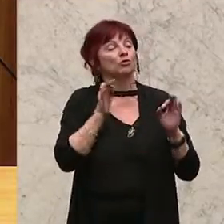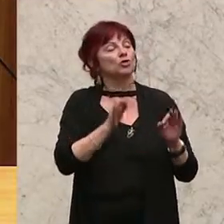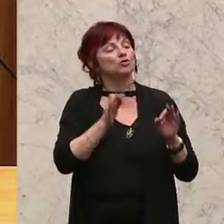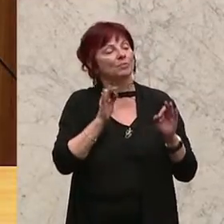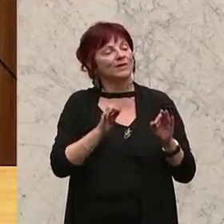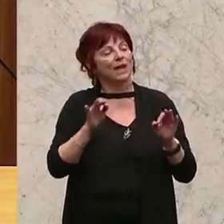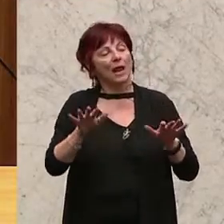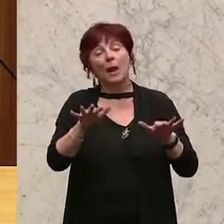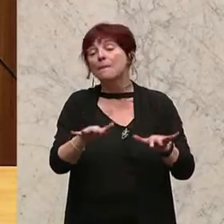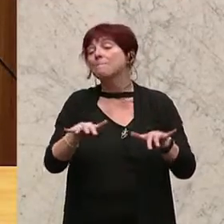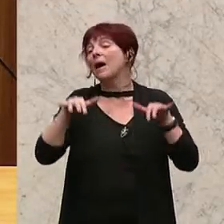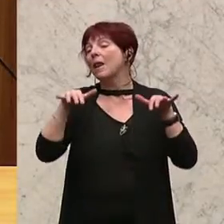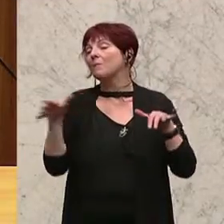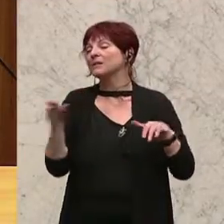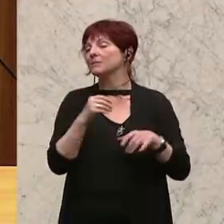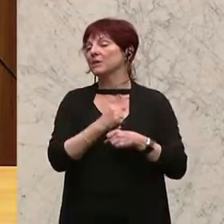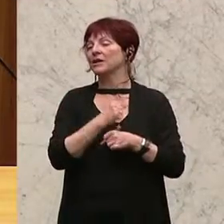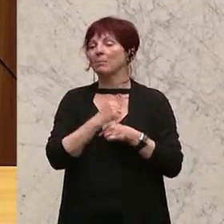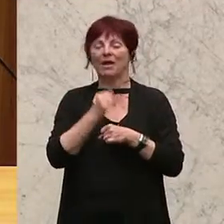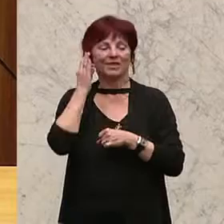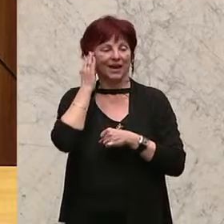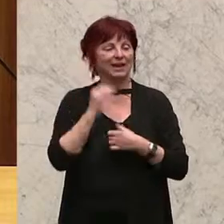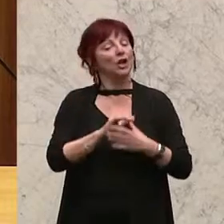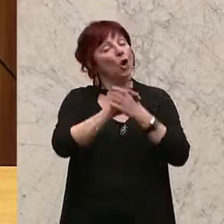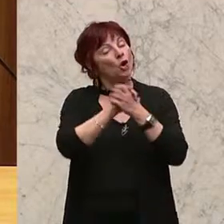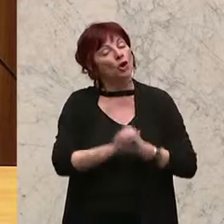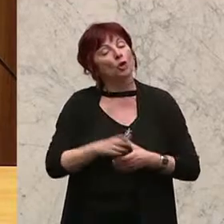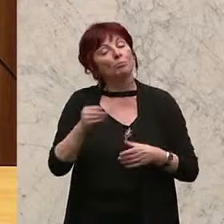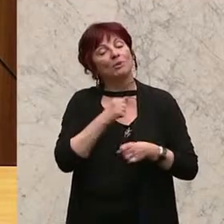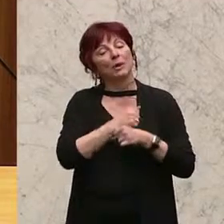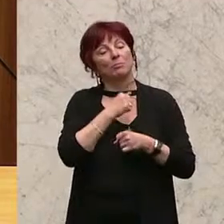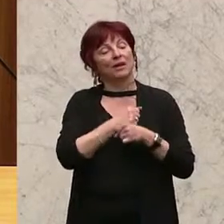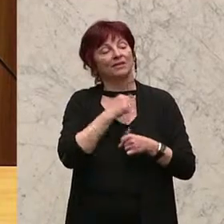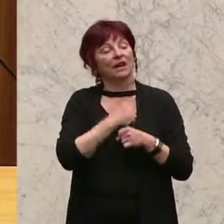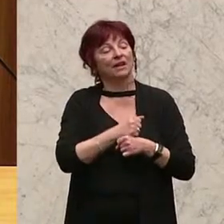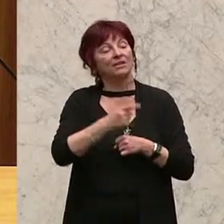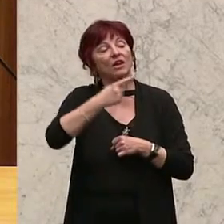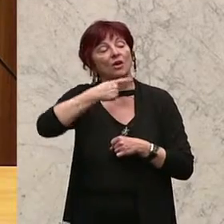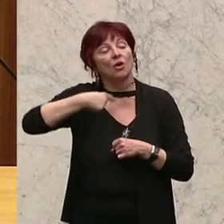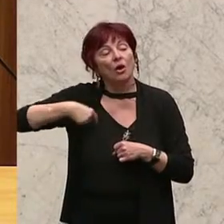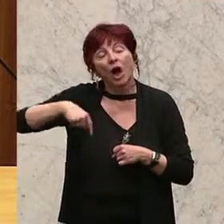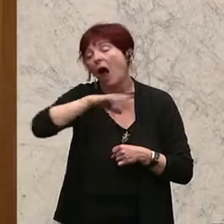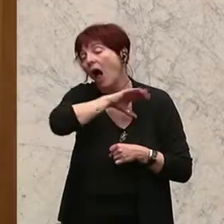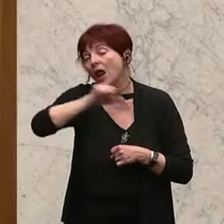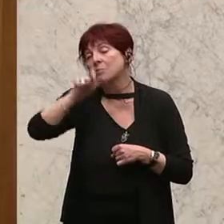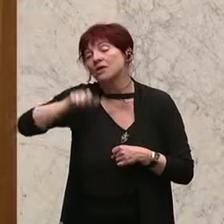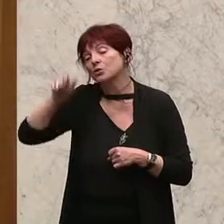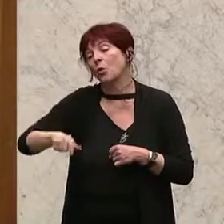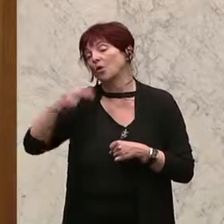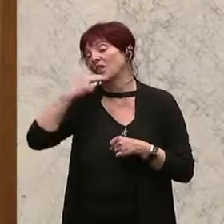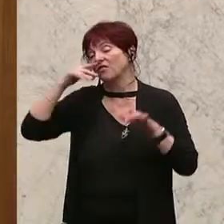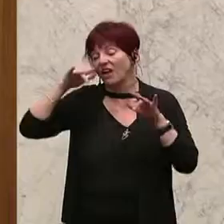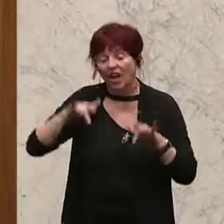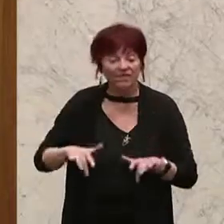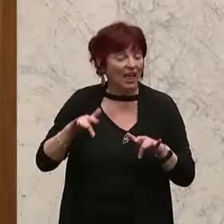Parlamentsmitarbeiterinnen und Mitarbeitern, bei den Klubmitarbeitern, bei unseren BAMIs, bei allen, die ständig für uns da sind. Alles